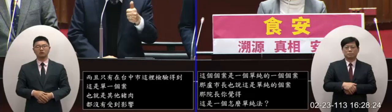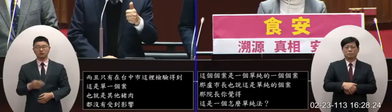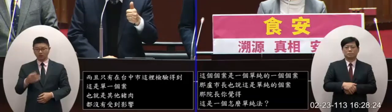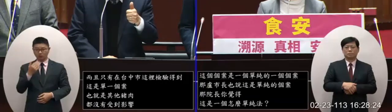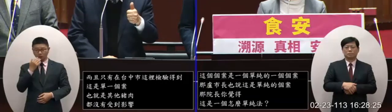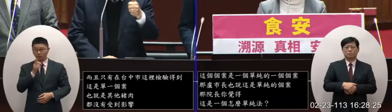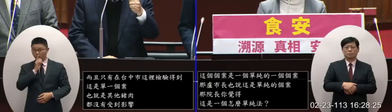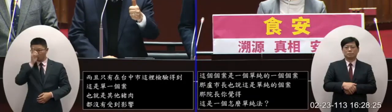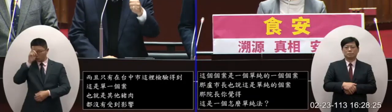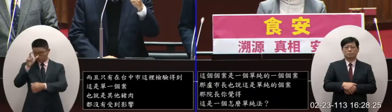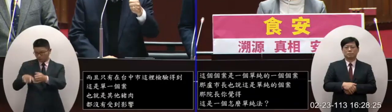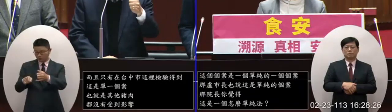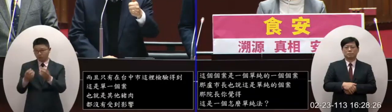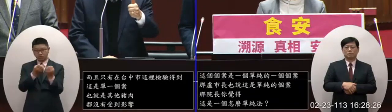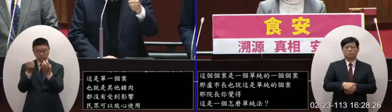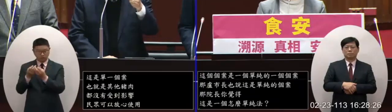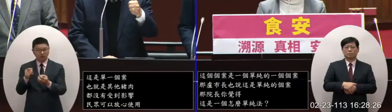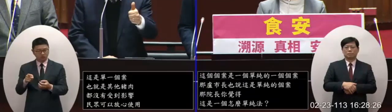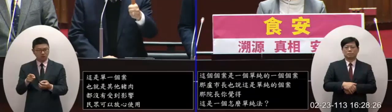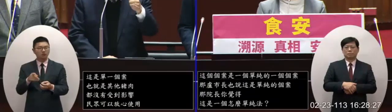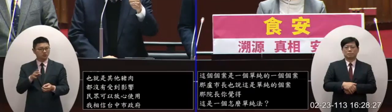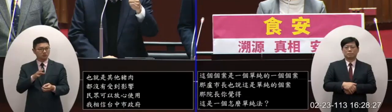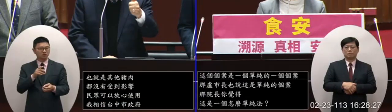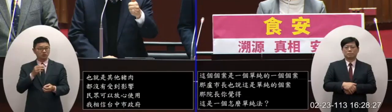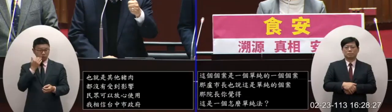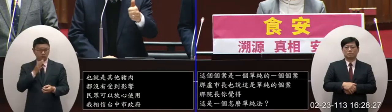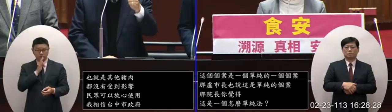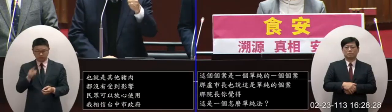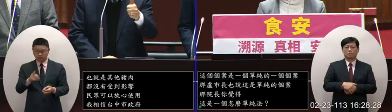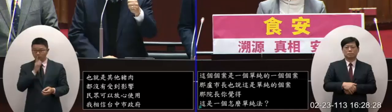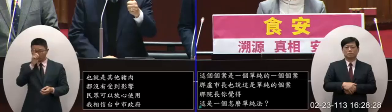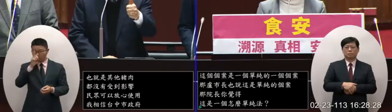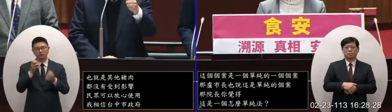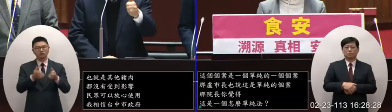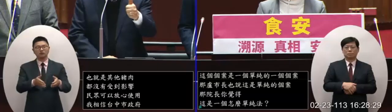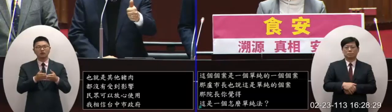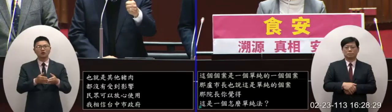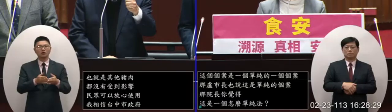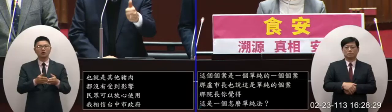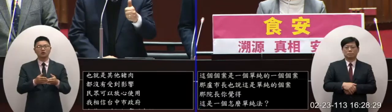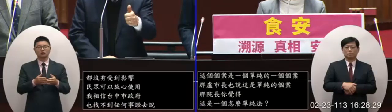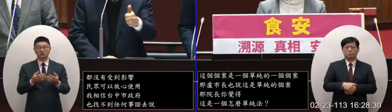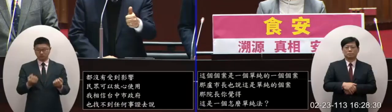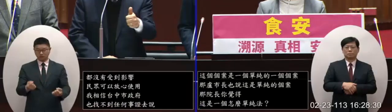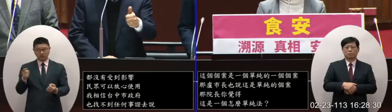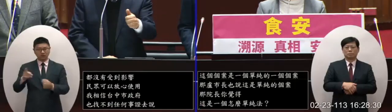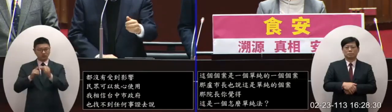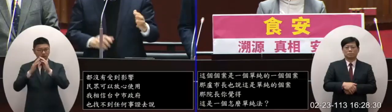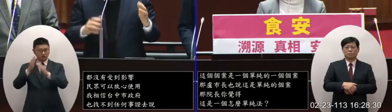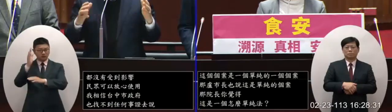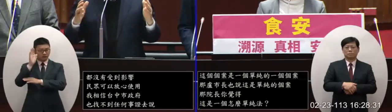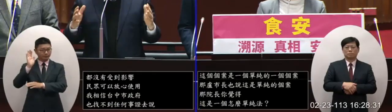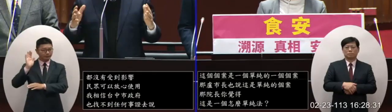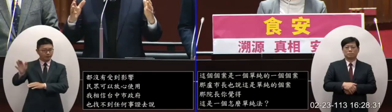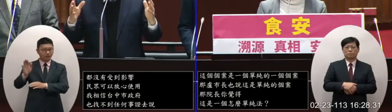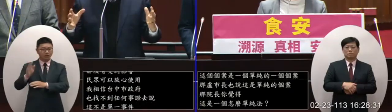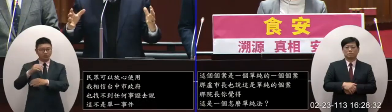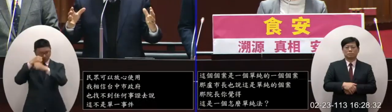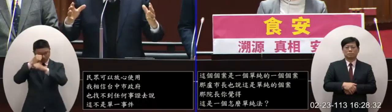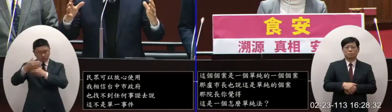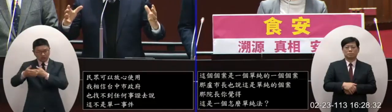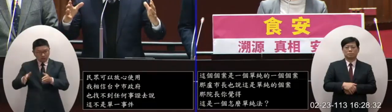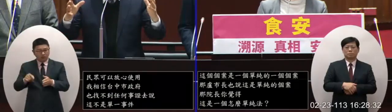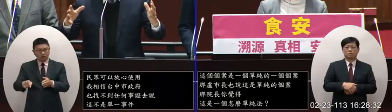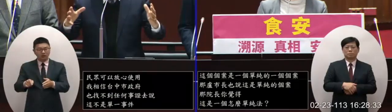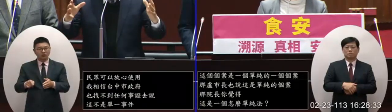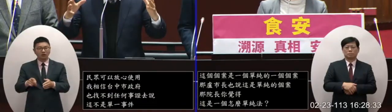一事件就很重要了為什麼這個單一事件會發生在台中市市政府的檢驗室裡面所以我們需要去了